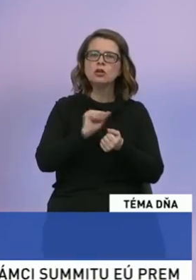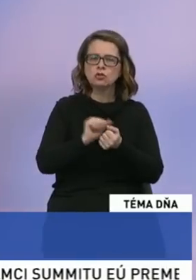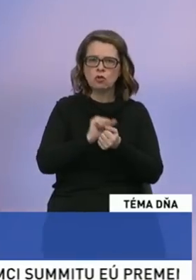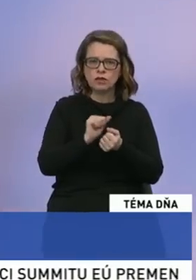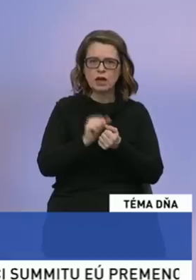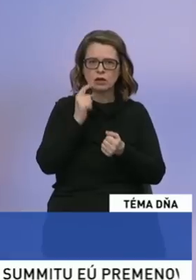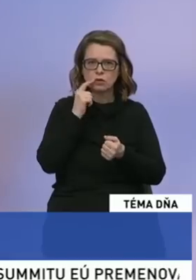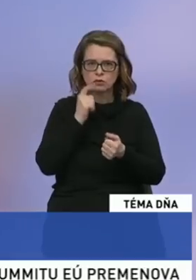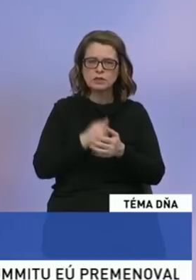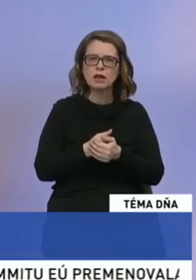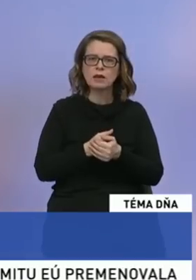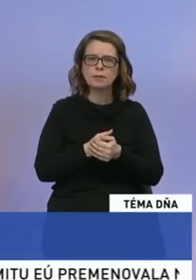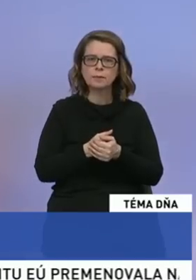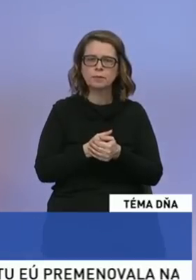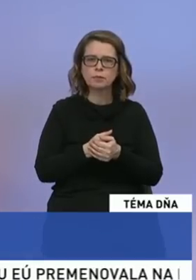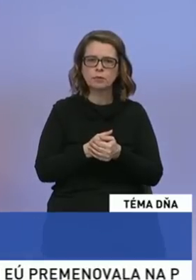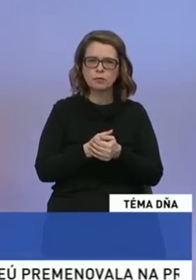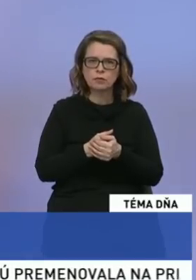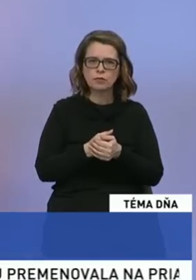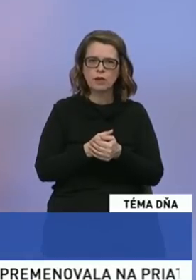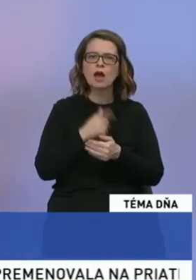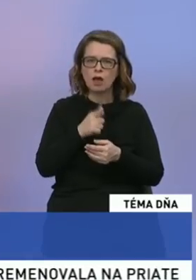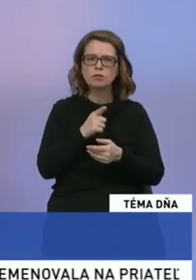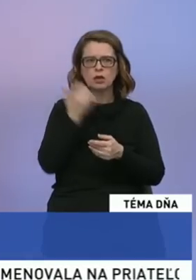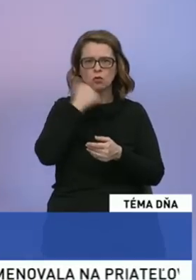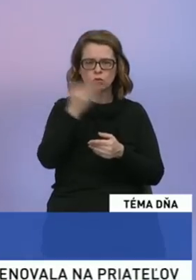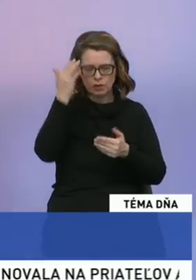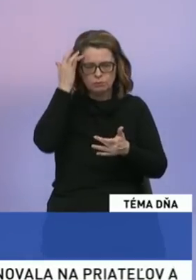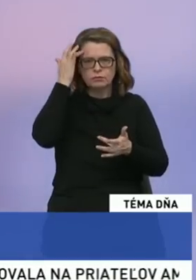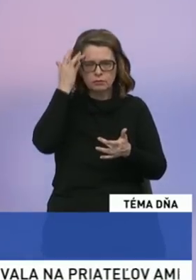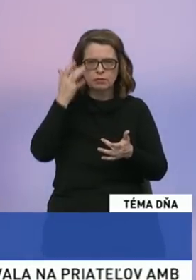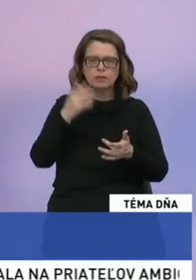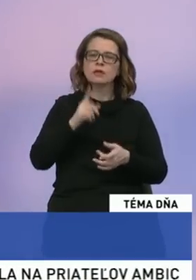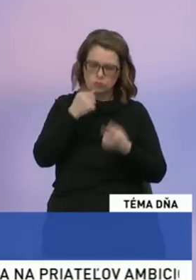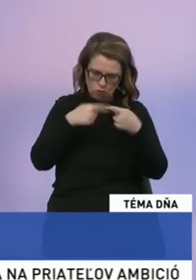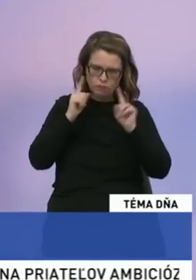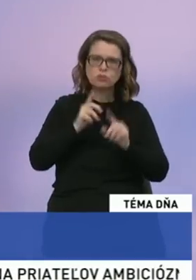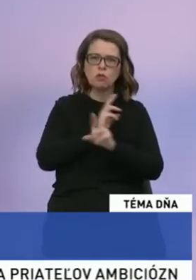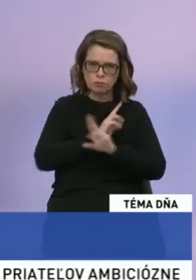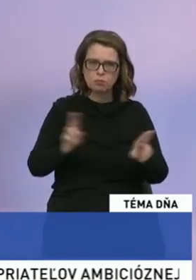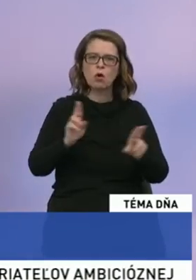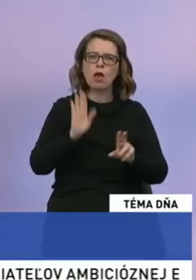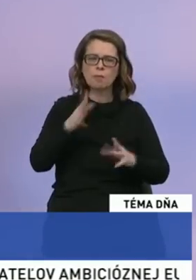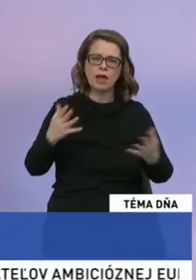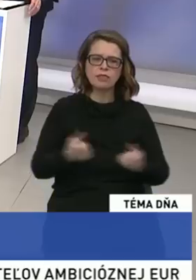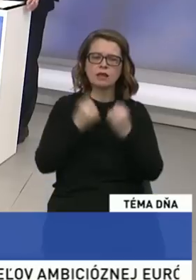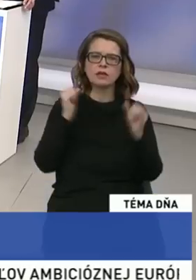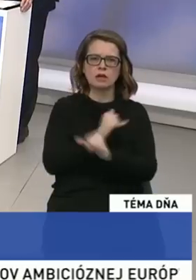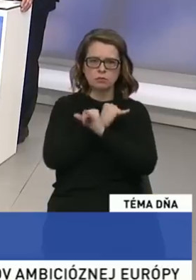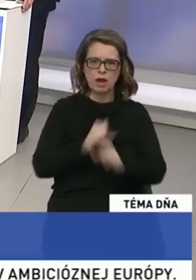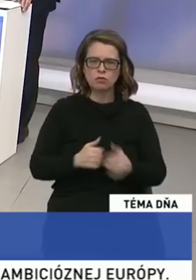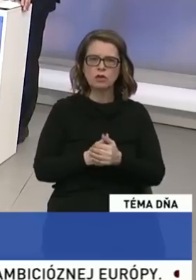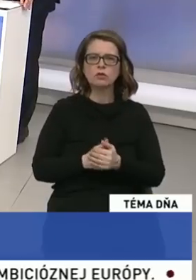umrtia Janka a Martiny, pohne ľudí a príjme ich tomu, aby Slovensko mohlo byť a má nádej na spravodlivosť.